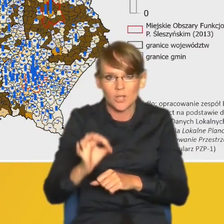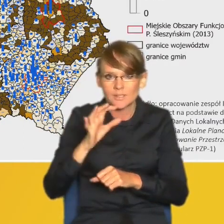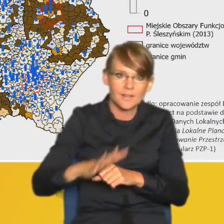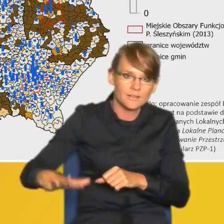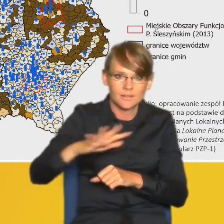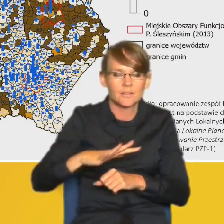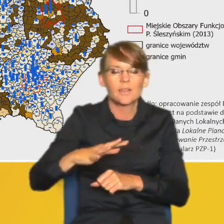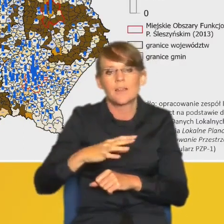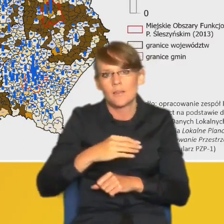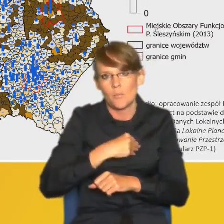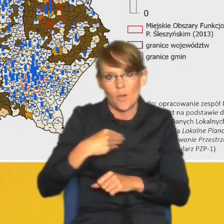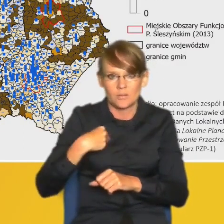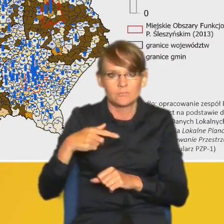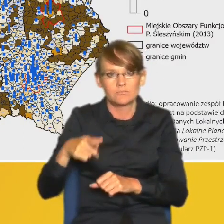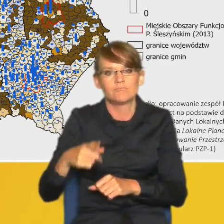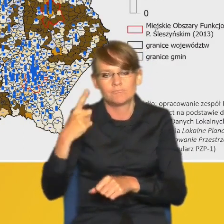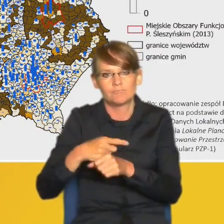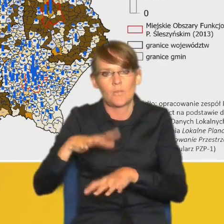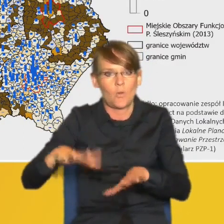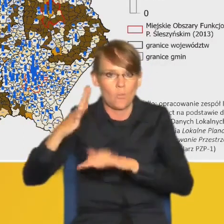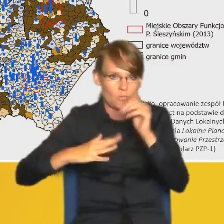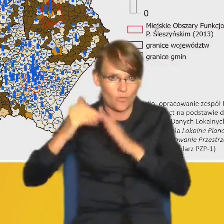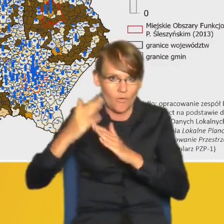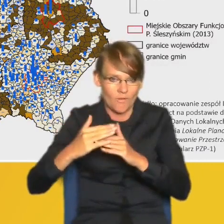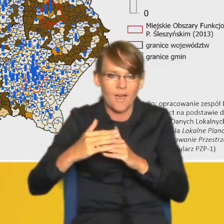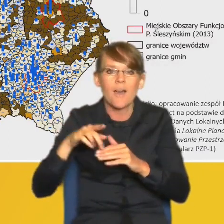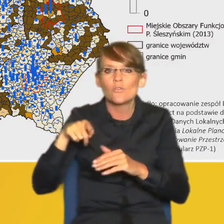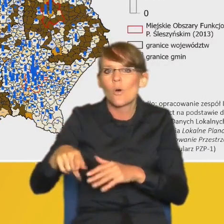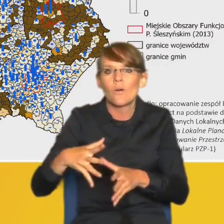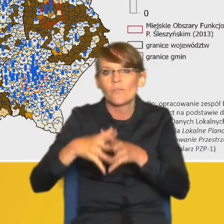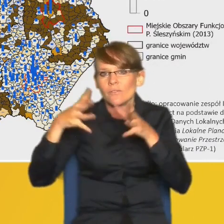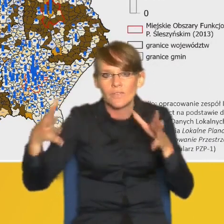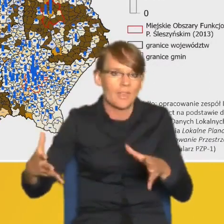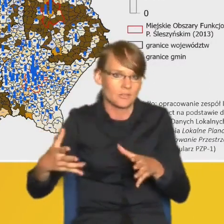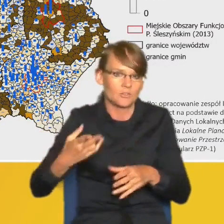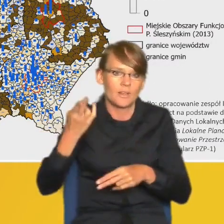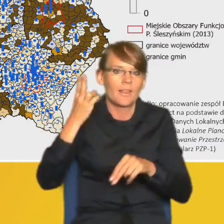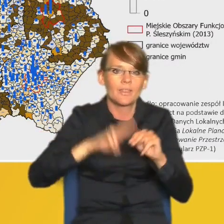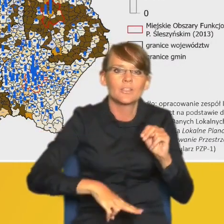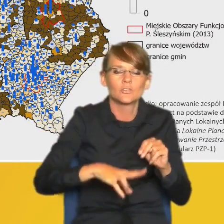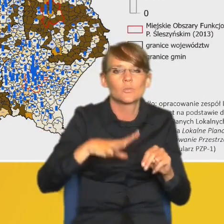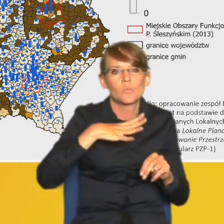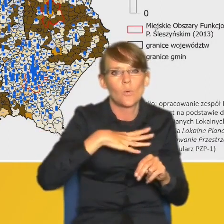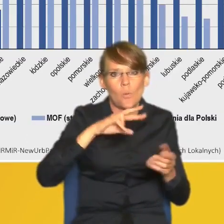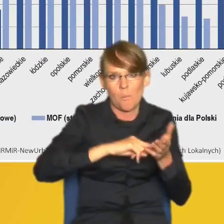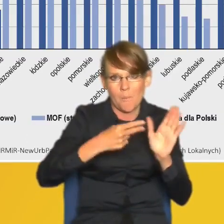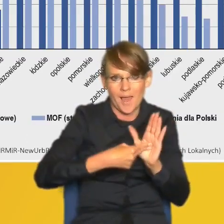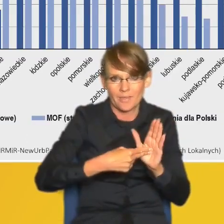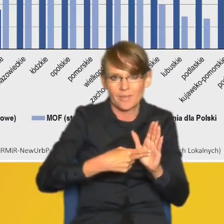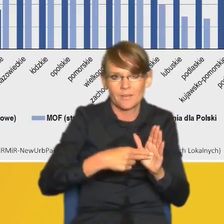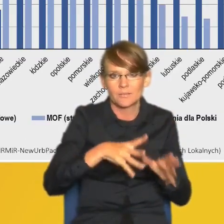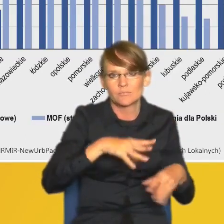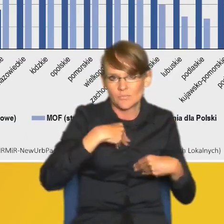Obszarowo jest to większa powierzchnia niż powierzchnia planów, które uchwalono w tym 2019